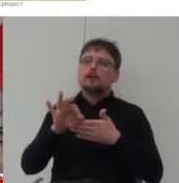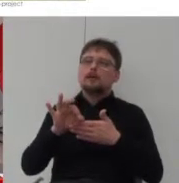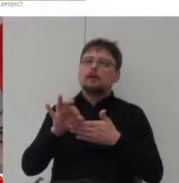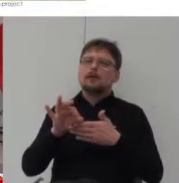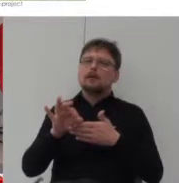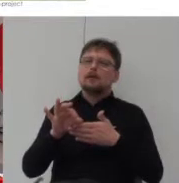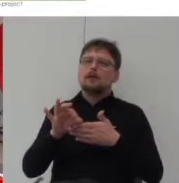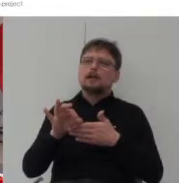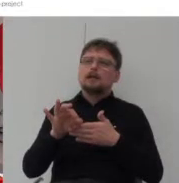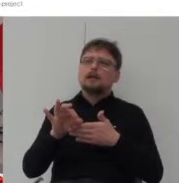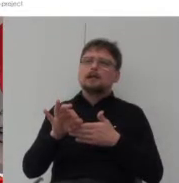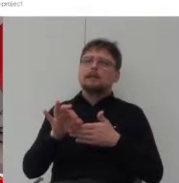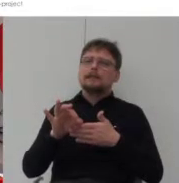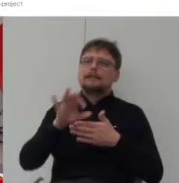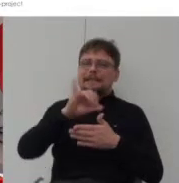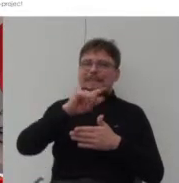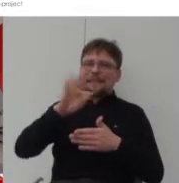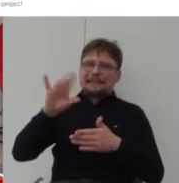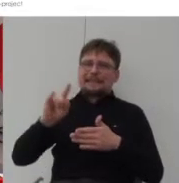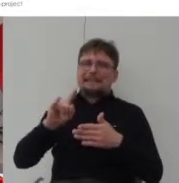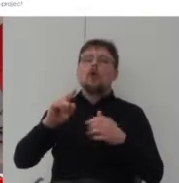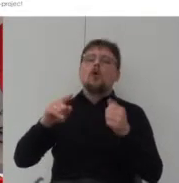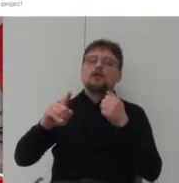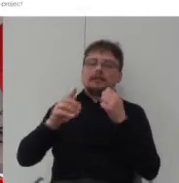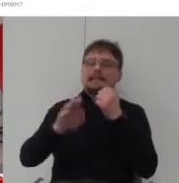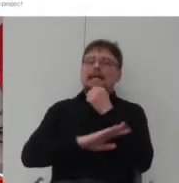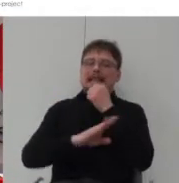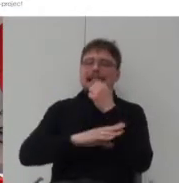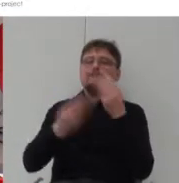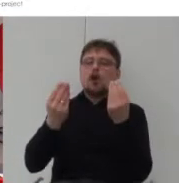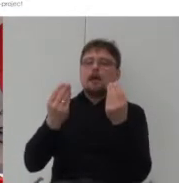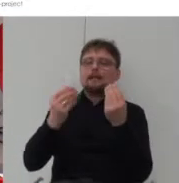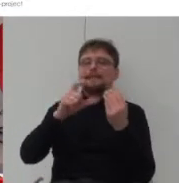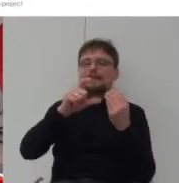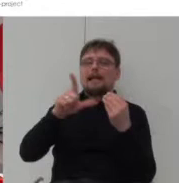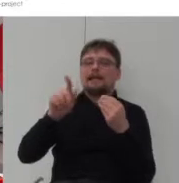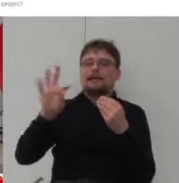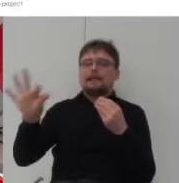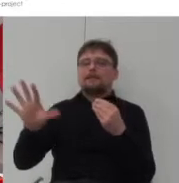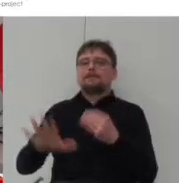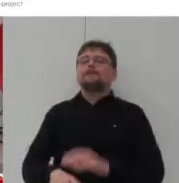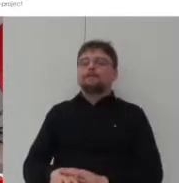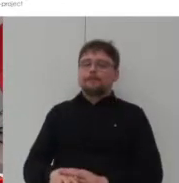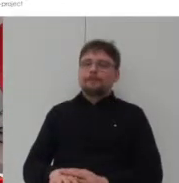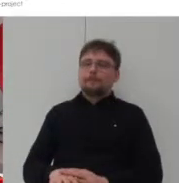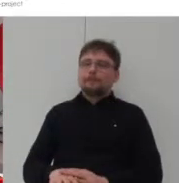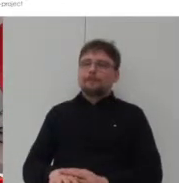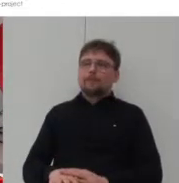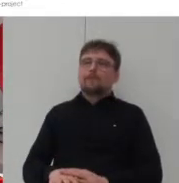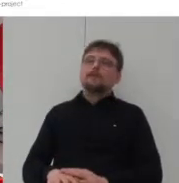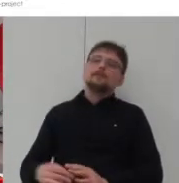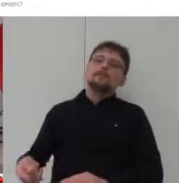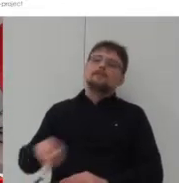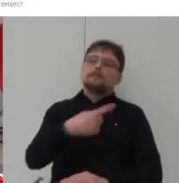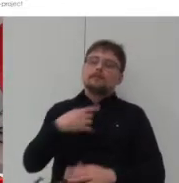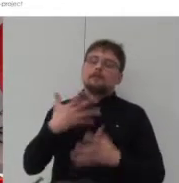wcześniej drewna kronionego warstwowo ale dodatkowo w ramach realizacji tego założenia zrównoważonego rozwoju